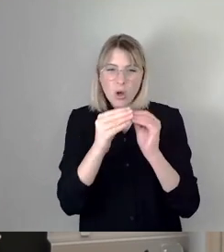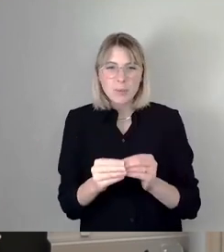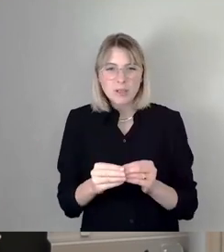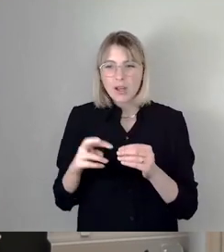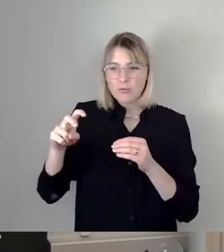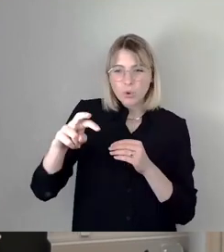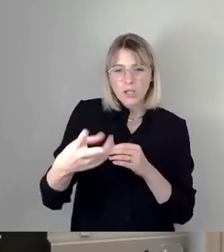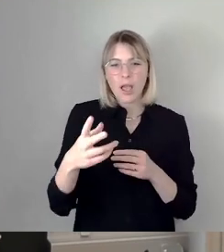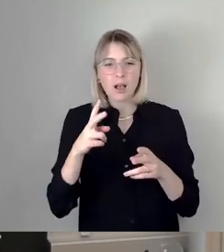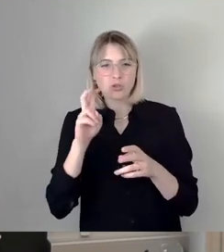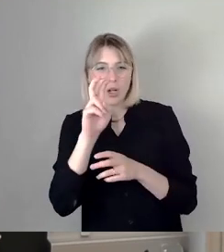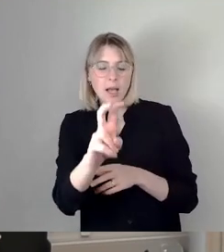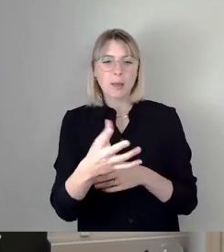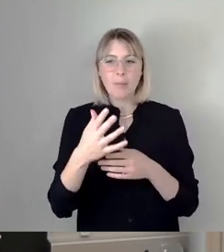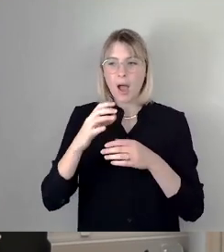Radfahrern,